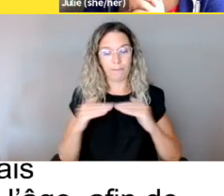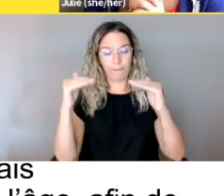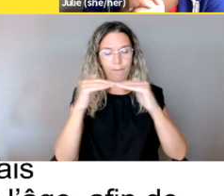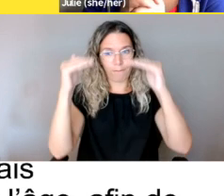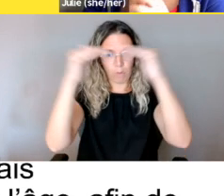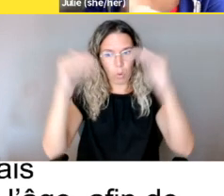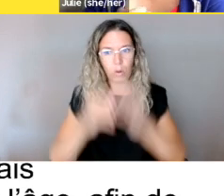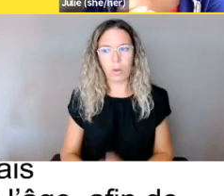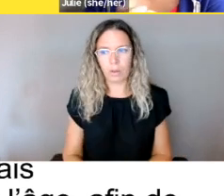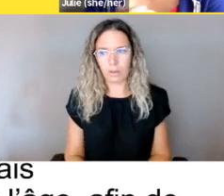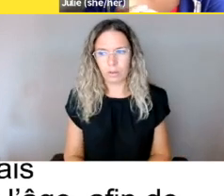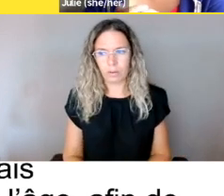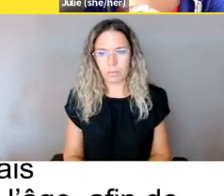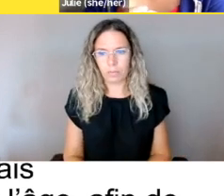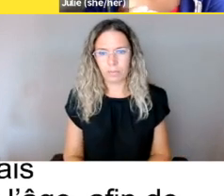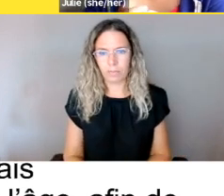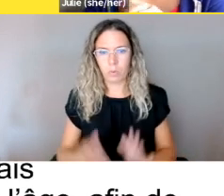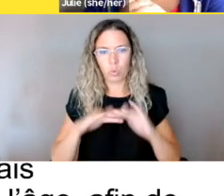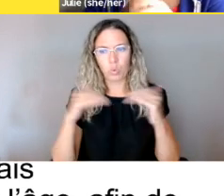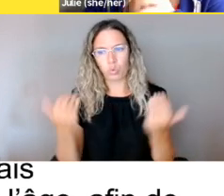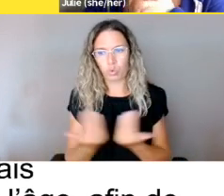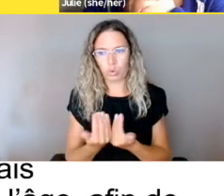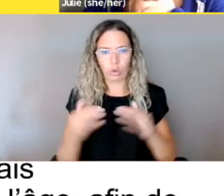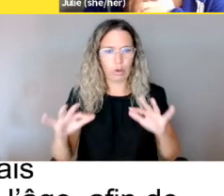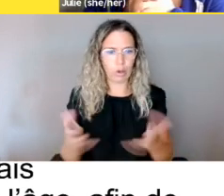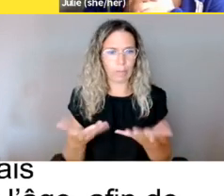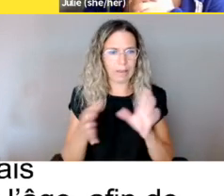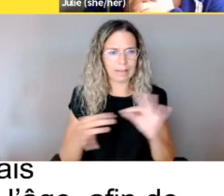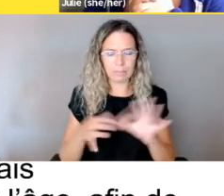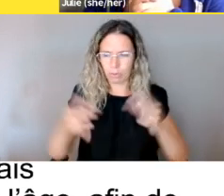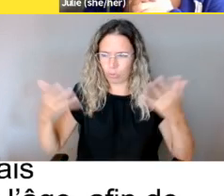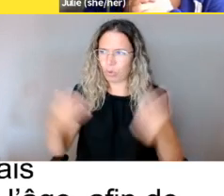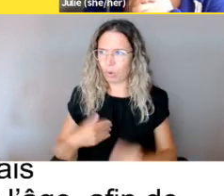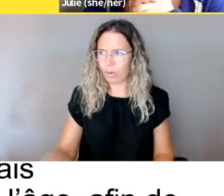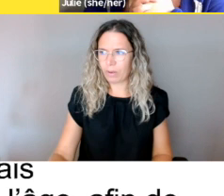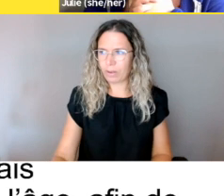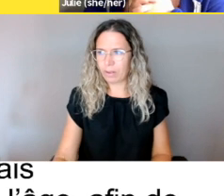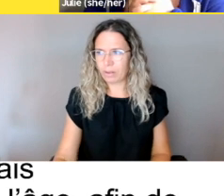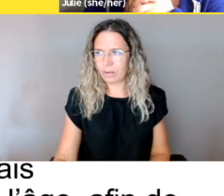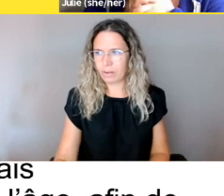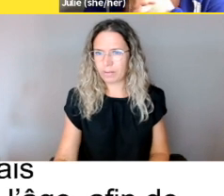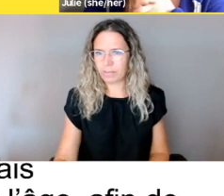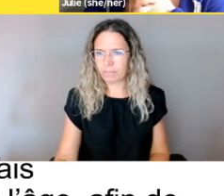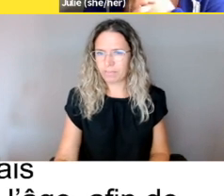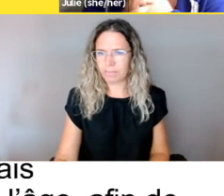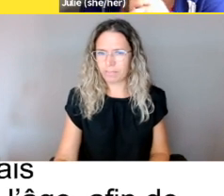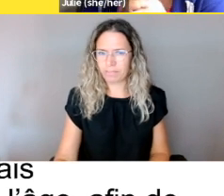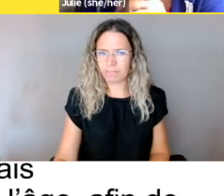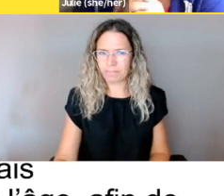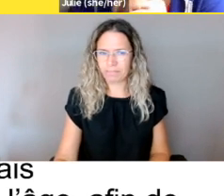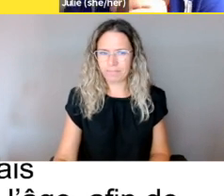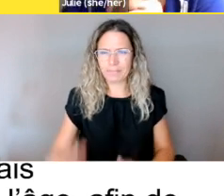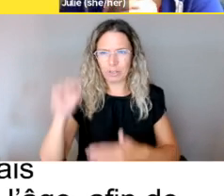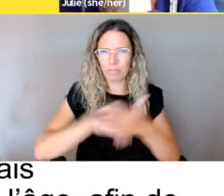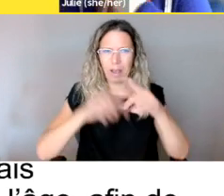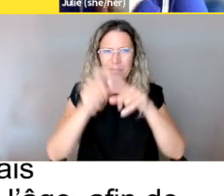les… comment dire? Coudonc, j'ai une perte de vocabulaire